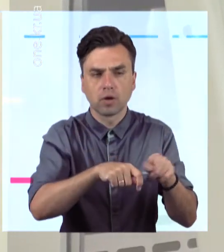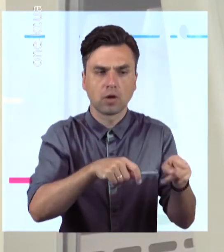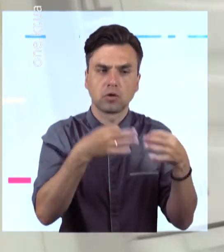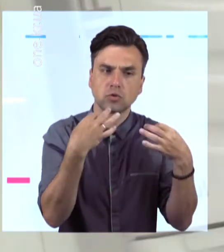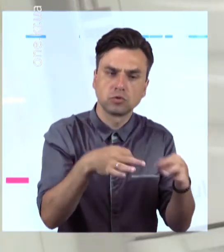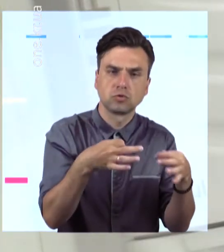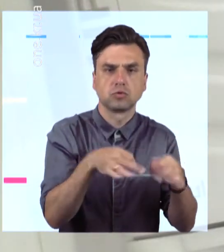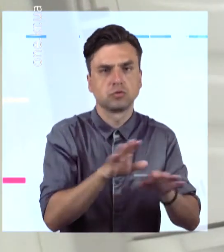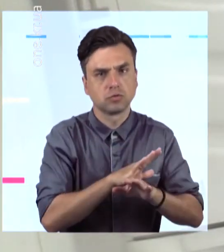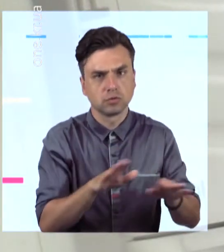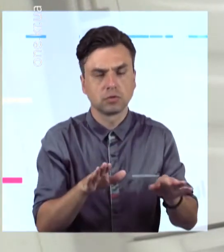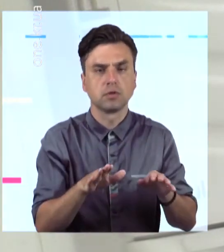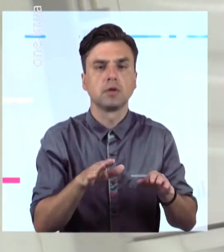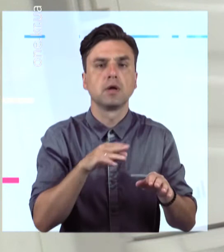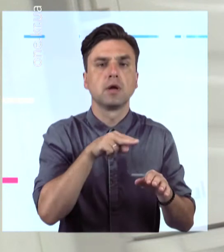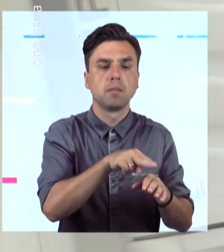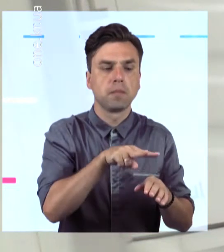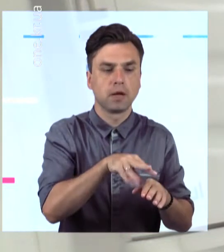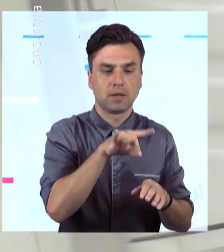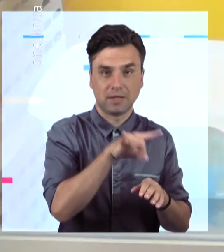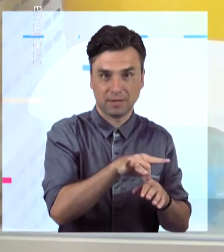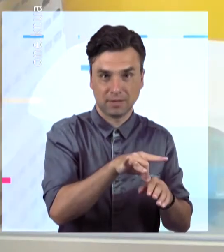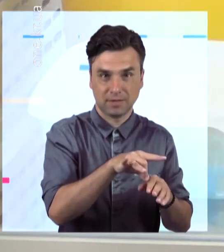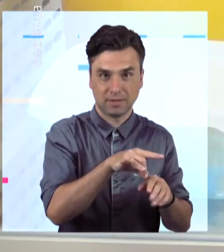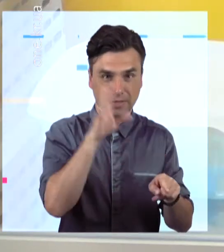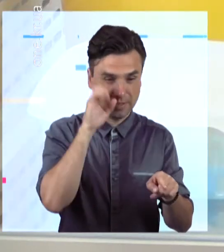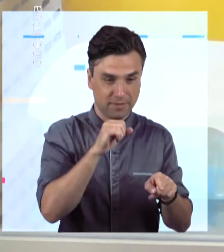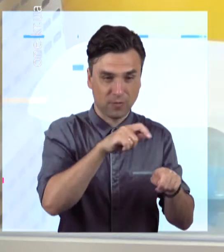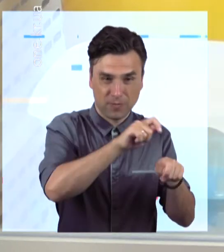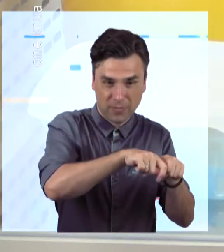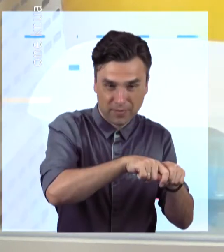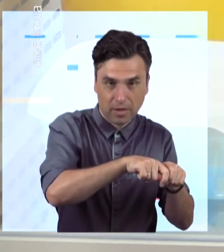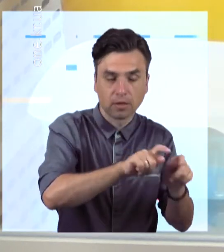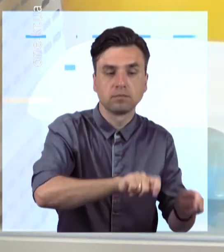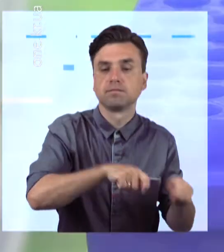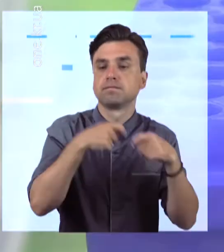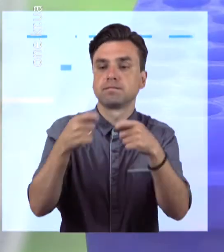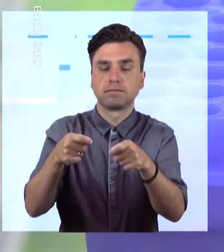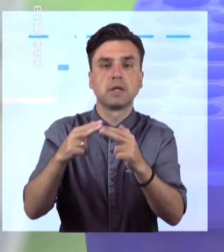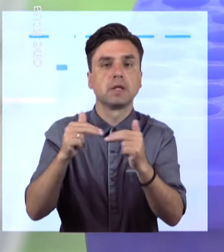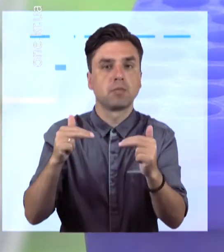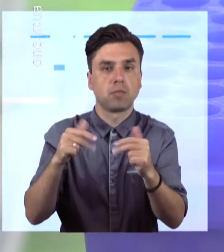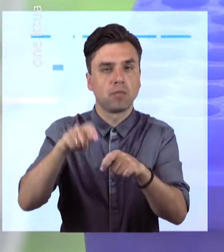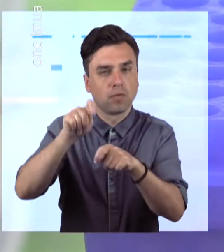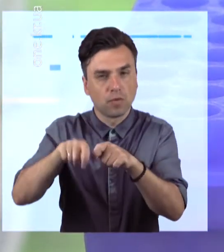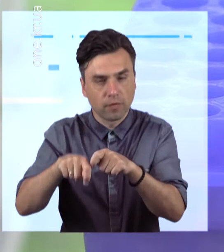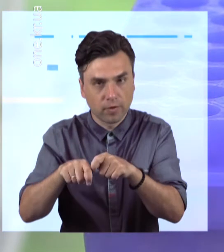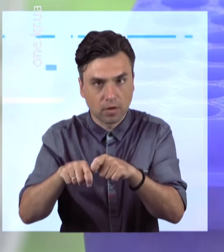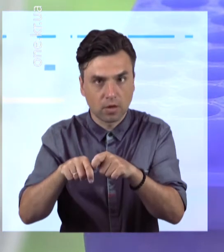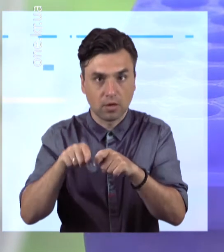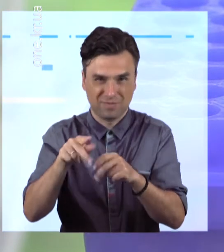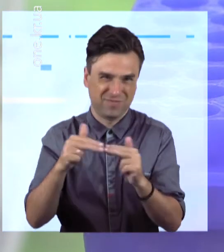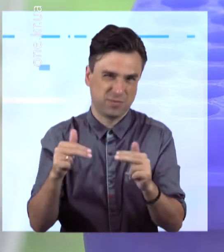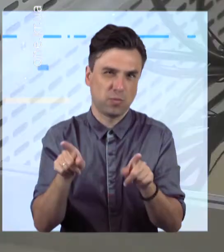ПЛР-тестів. Їх здійснюють Дніпропетровський обласний центр контролю та Київський центр громадського здоров'я. По завершенні перевірки вони надають